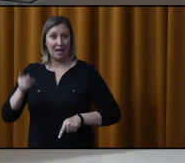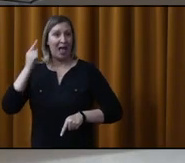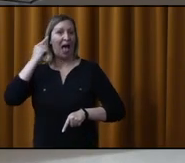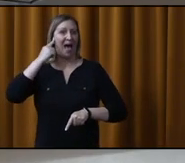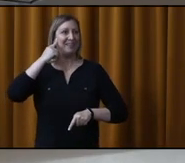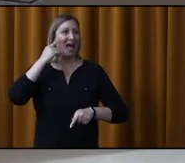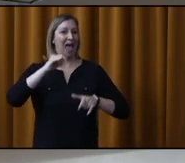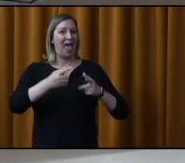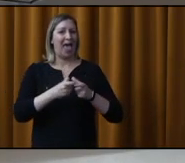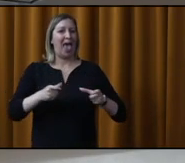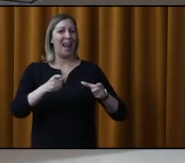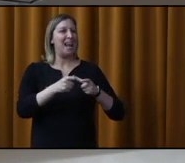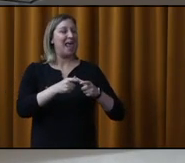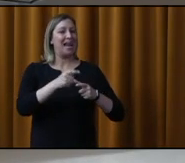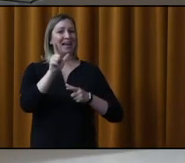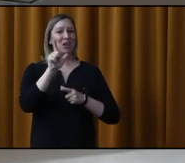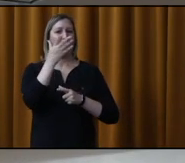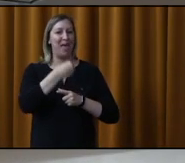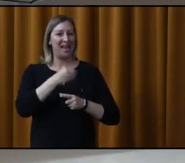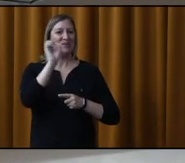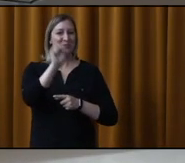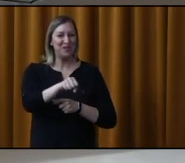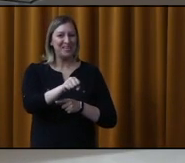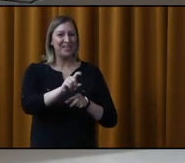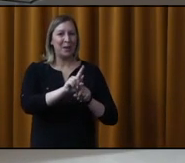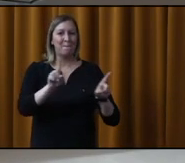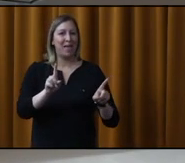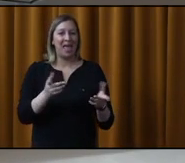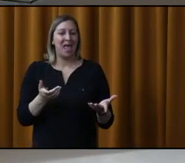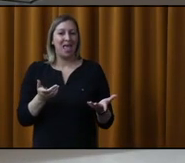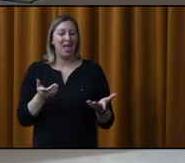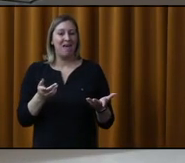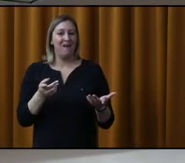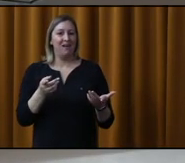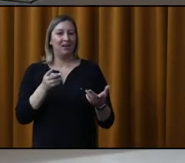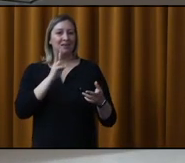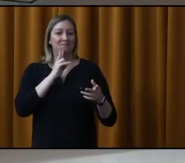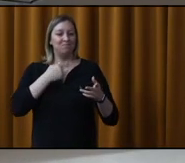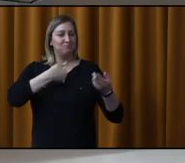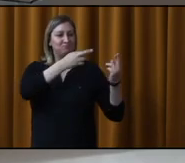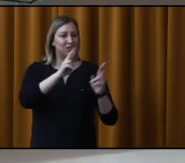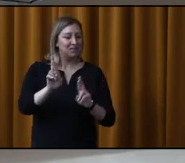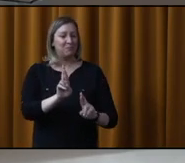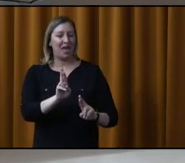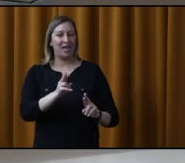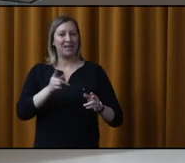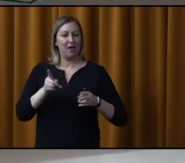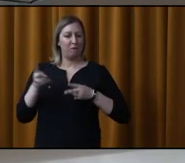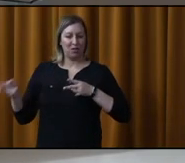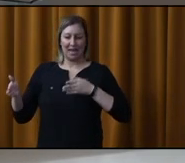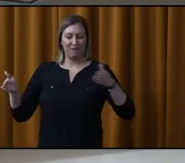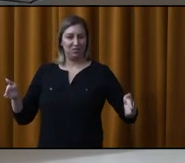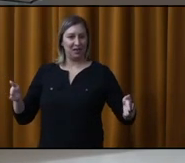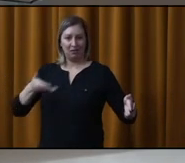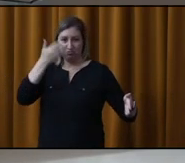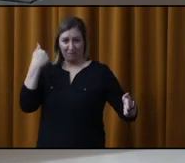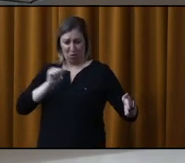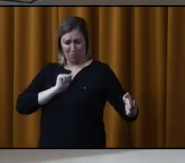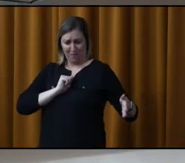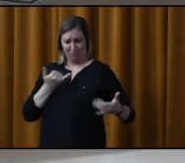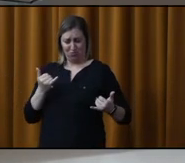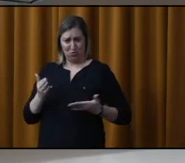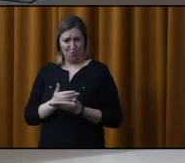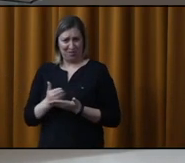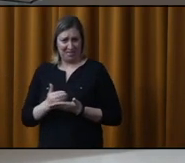avec des harmonicas, je vous jure, mais mes voisins ne le savent même pas. Alors, moi, je n'utilise pas d'amplificateur, ils ne